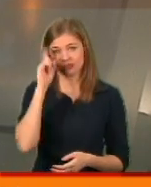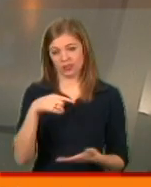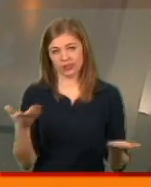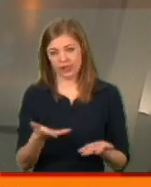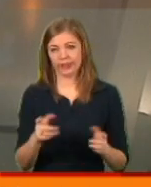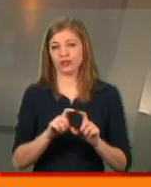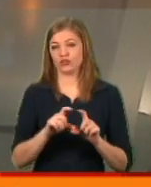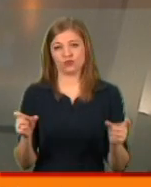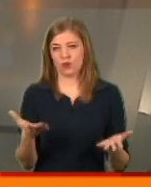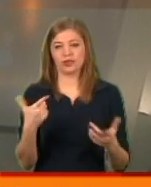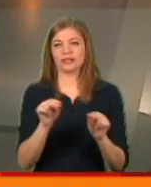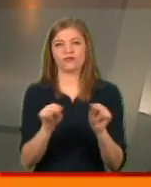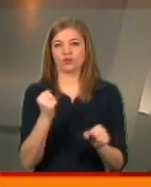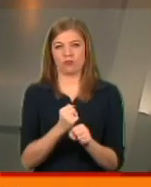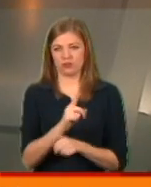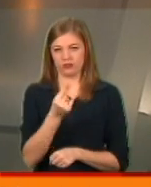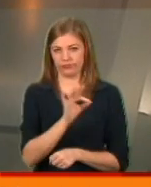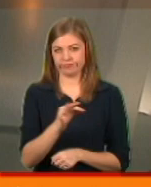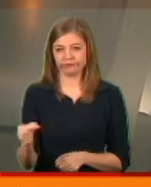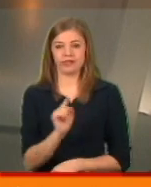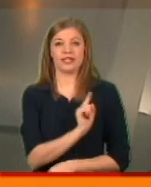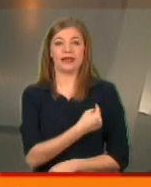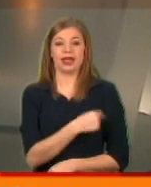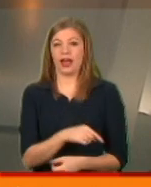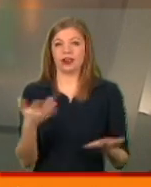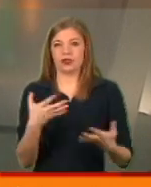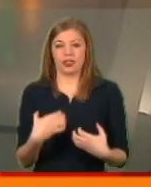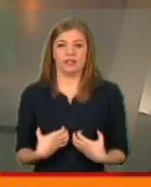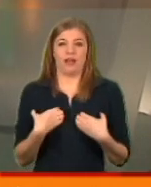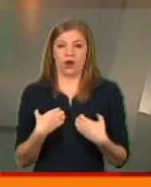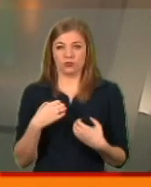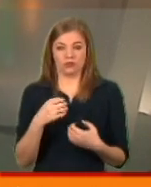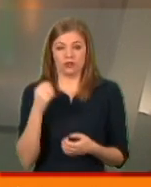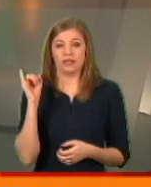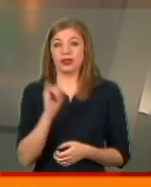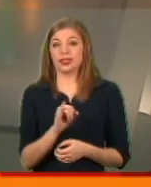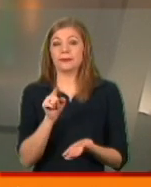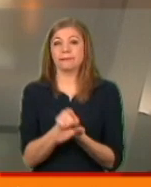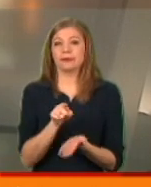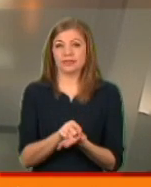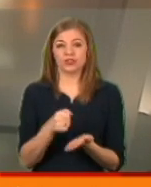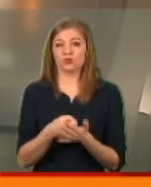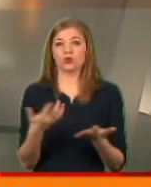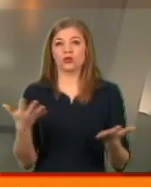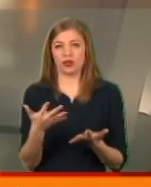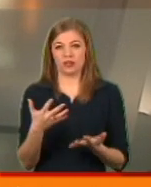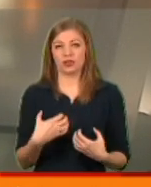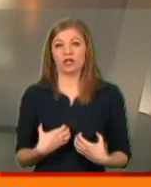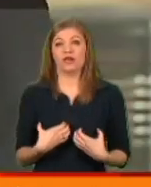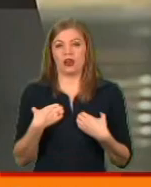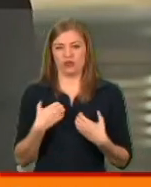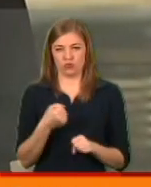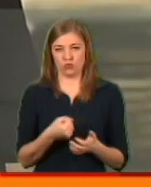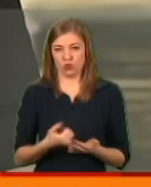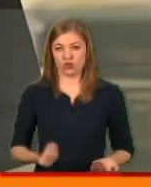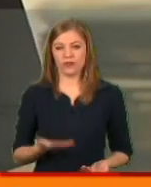які, школи, де вчителі працюють за копійки, лікарні, які лякають не менше, ніж хвороби, і пенсії, до яких лячно доживати.